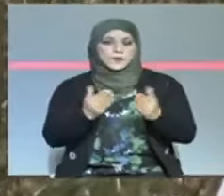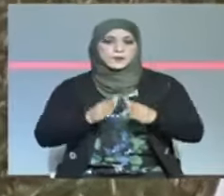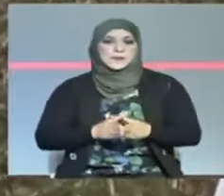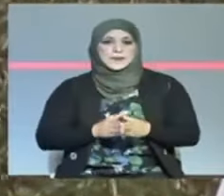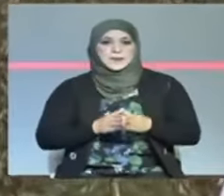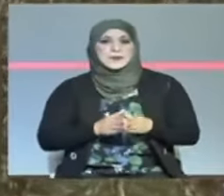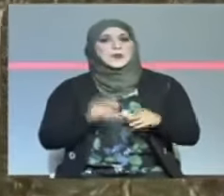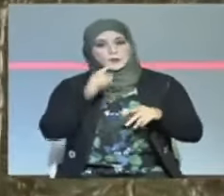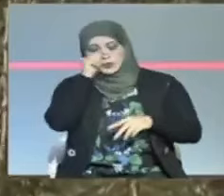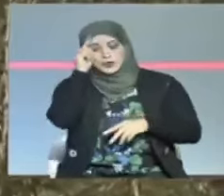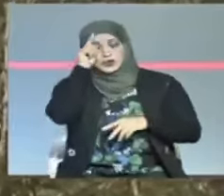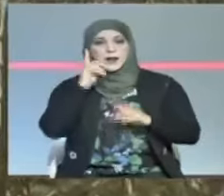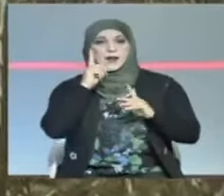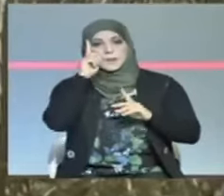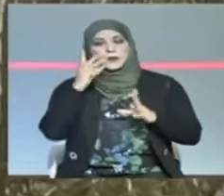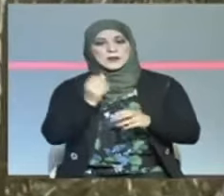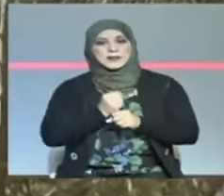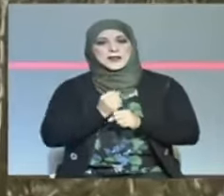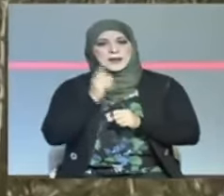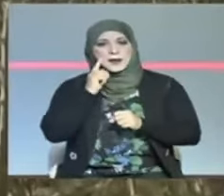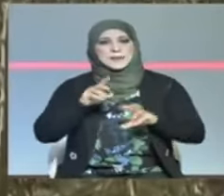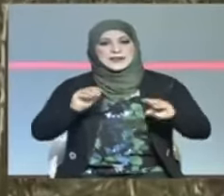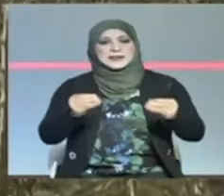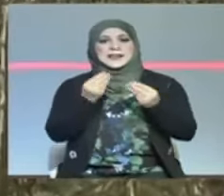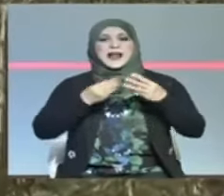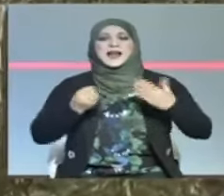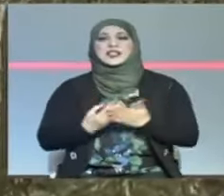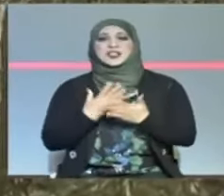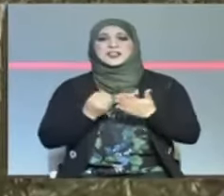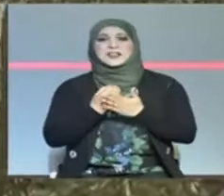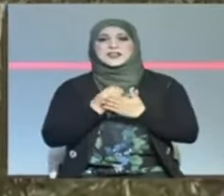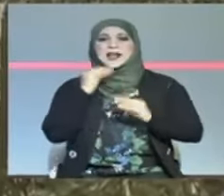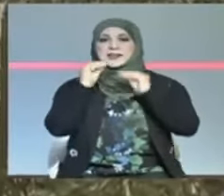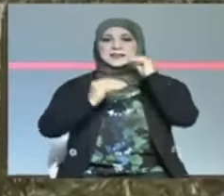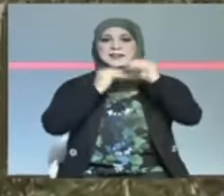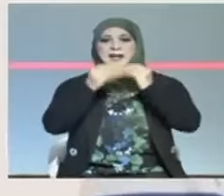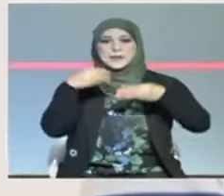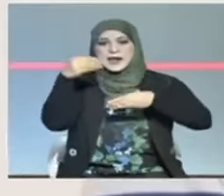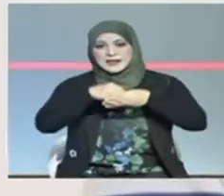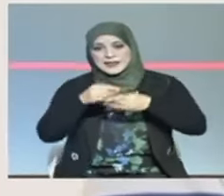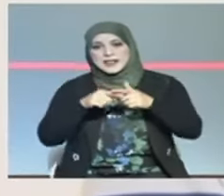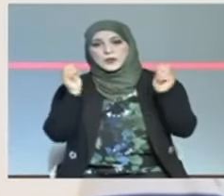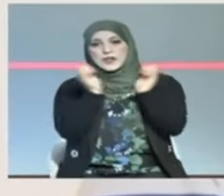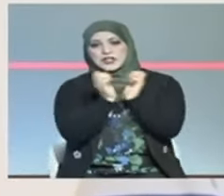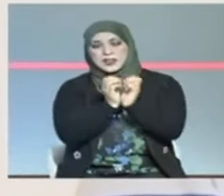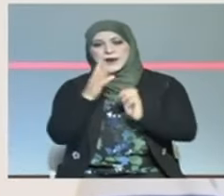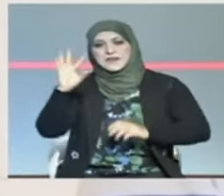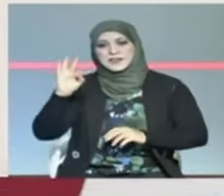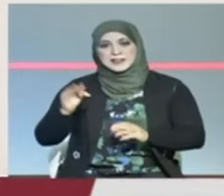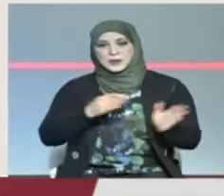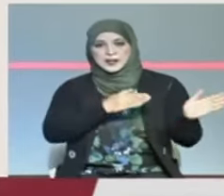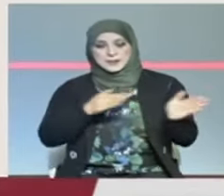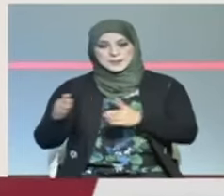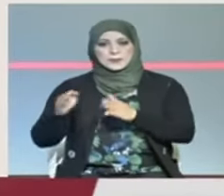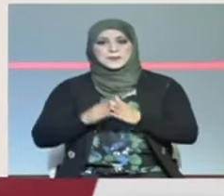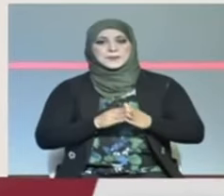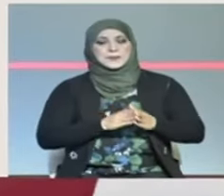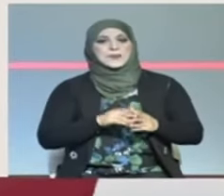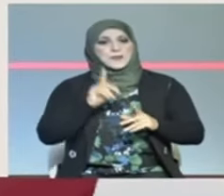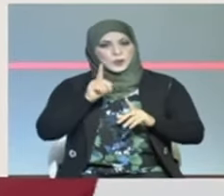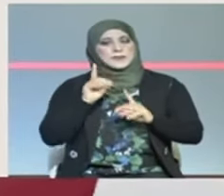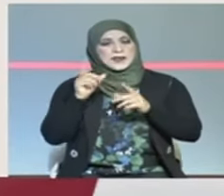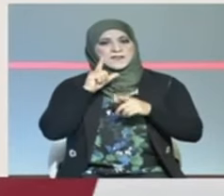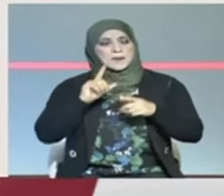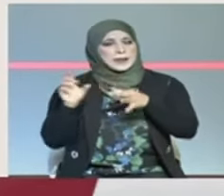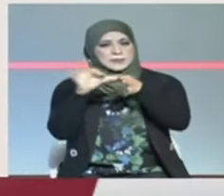يكون هو بقدربي ان شاء الله يكون بداية انتلاقة جديدة للتنمية على المساوى الاقتصادي والاجتماعي بالتلاع على خاصة في علاقة متواصلة